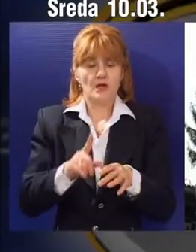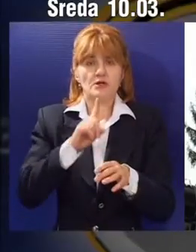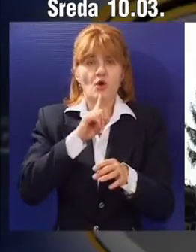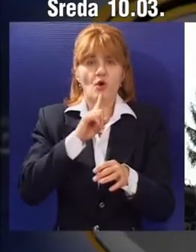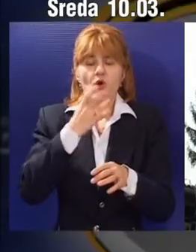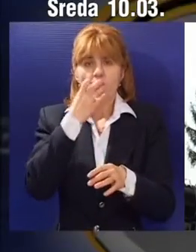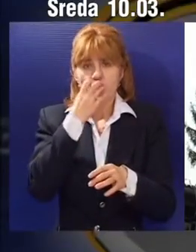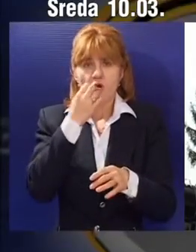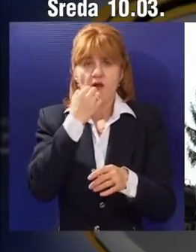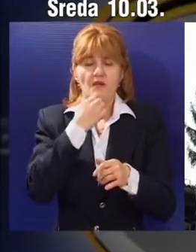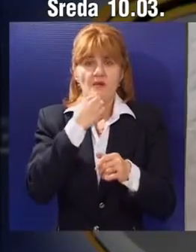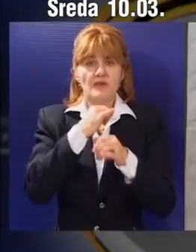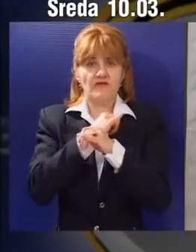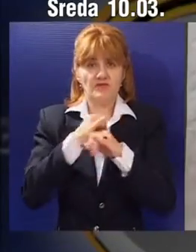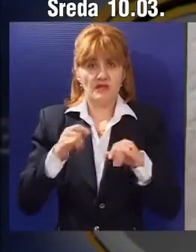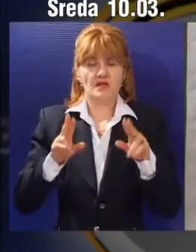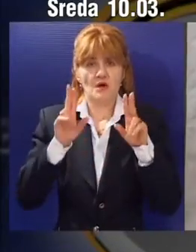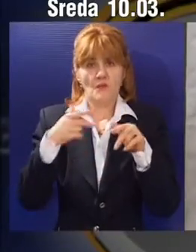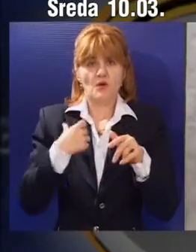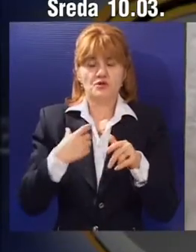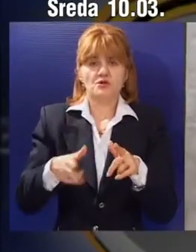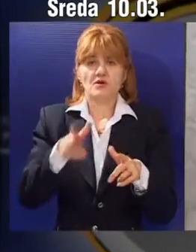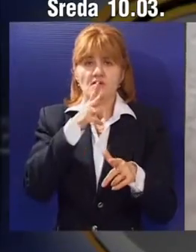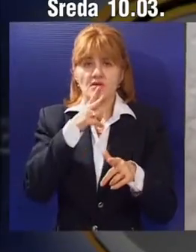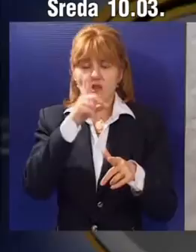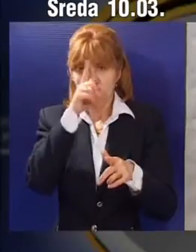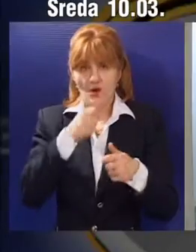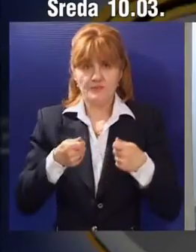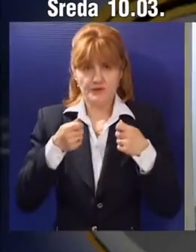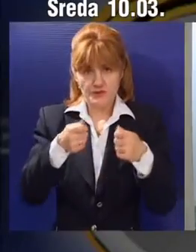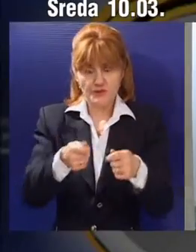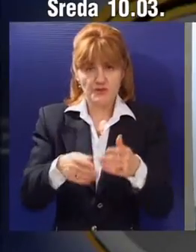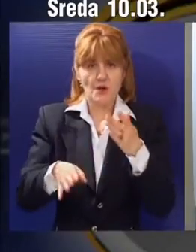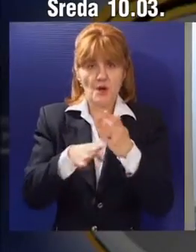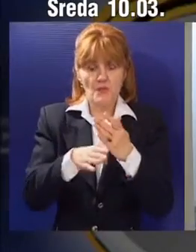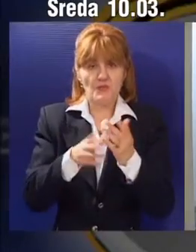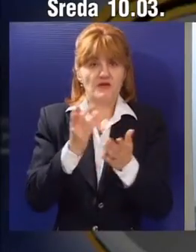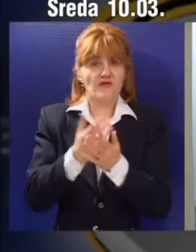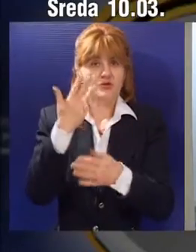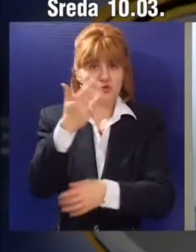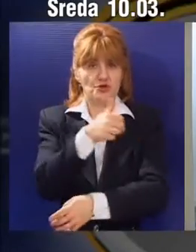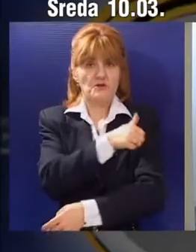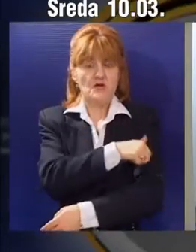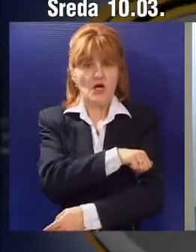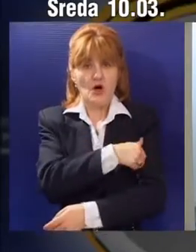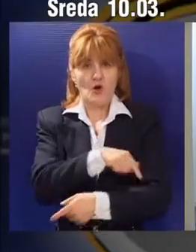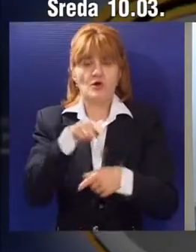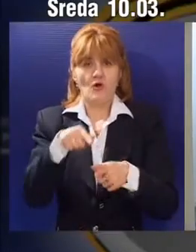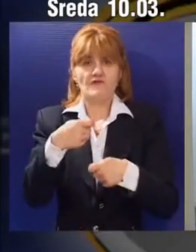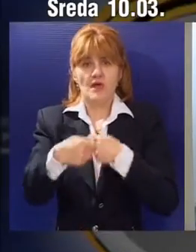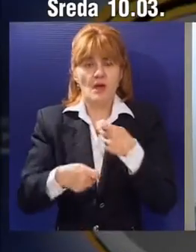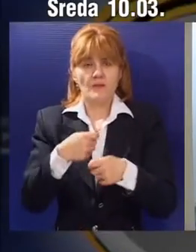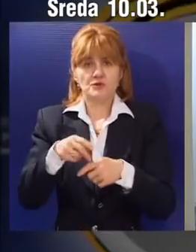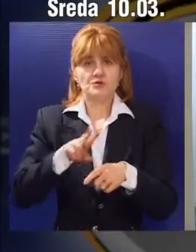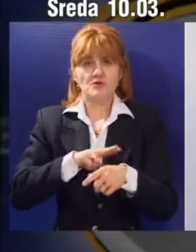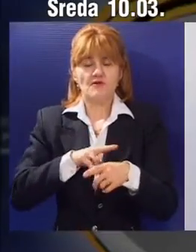žele da pokrenu biznis mogu se osloniti na pomoć biznis inkubatora Subotica, koji u gradu funkcioniše već četiri godine. Trenutno tamo posluje